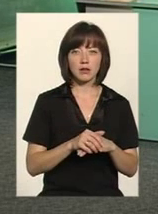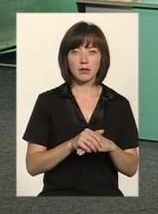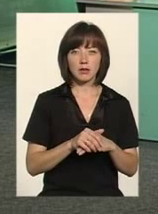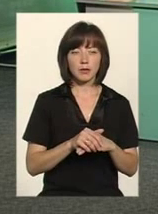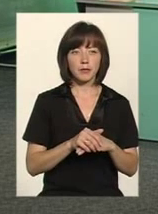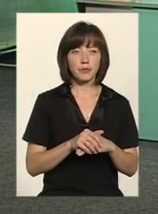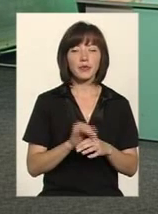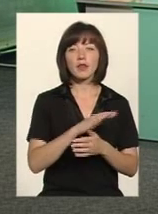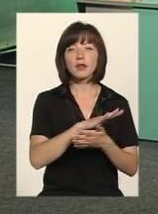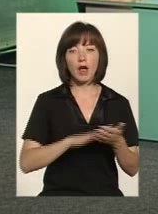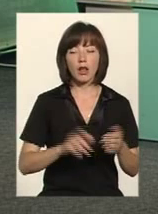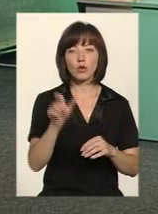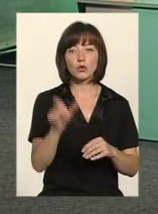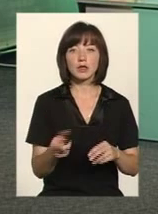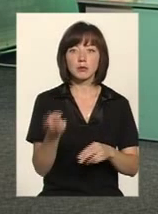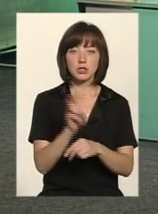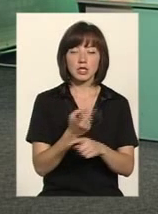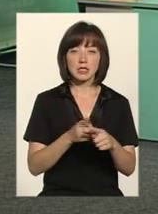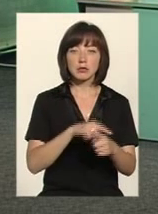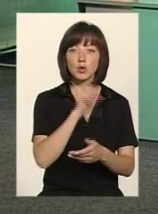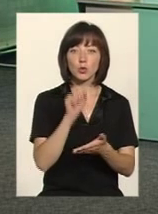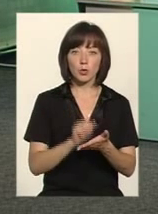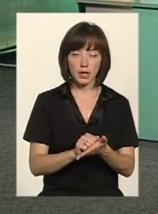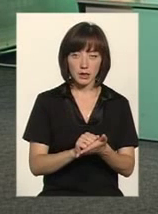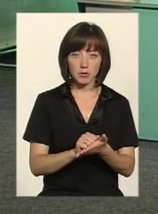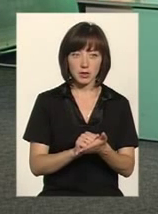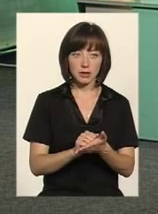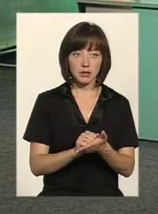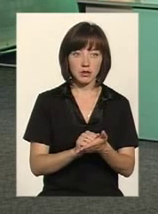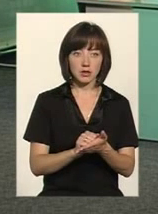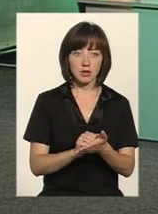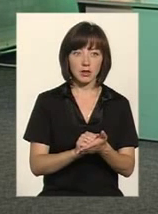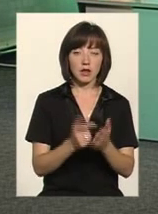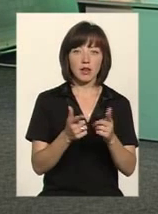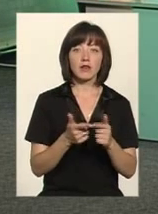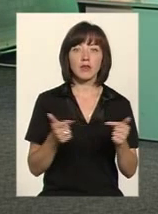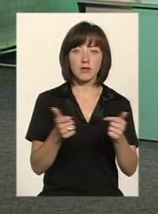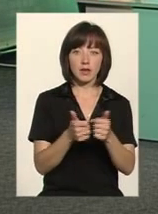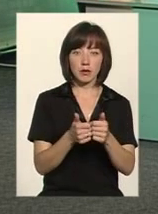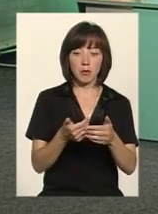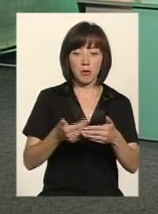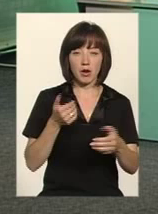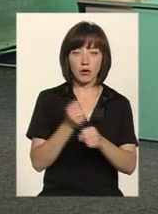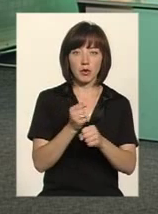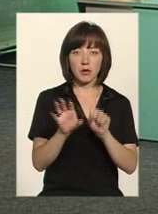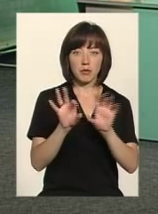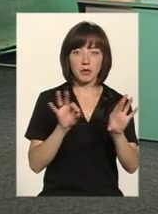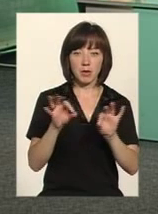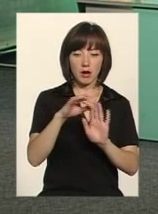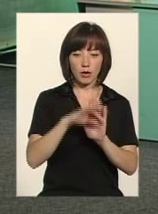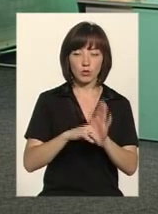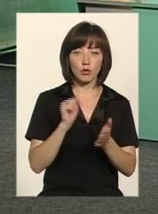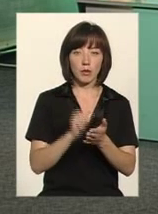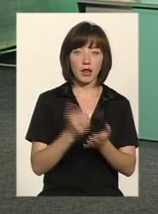І що далі? От людина прийшла з цими документами. Людина прийшла з цими документами, відділ попередньої роботи з клієнтами підбирає ці документи.